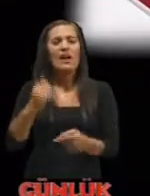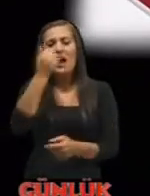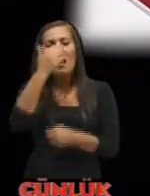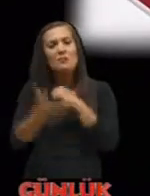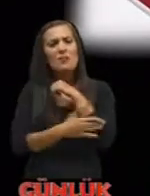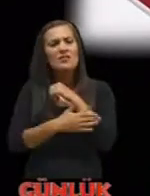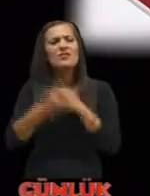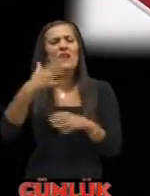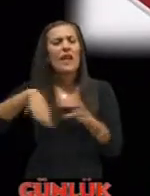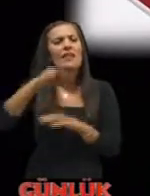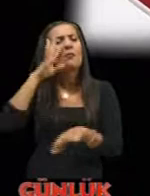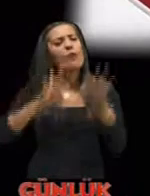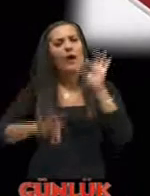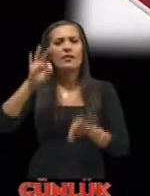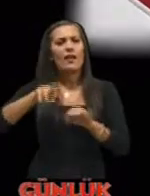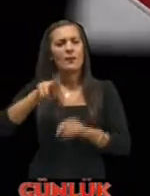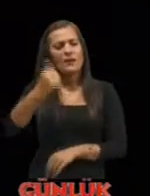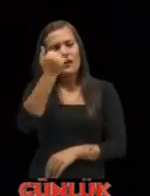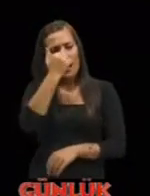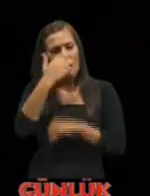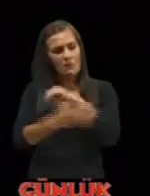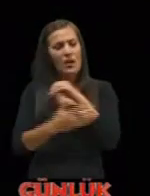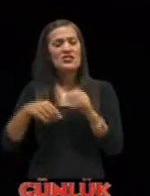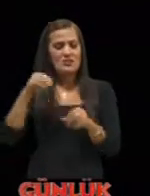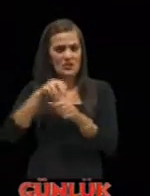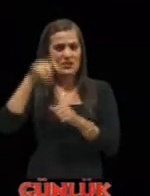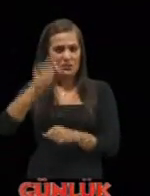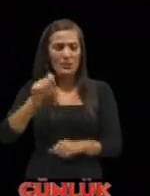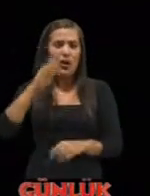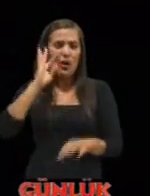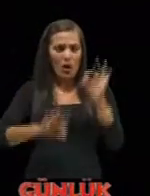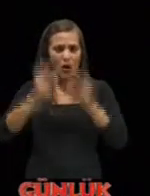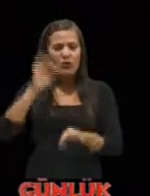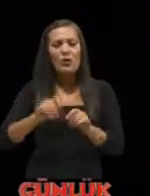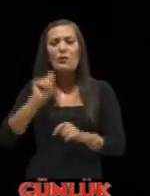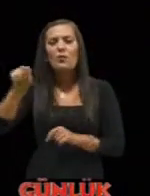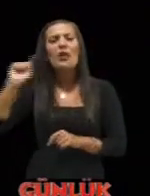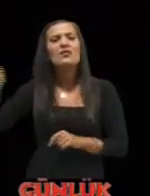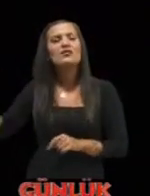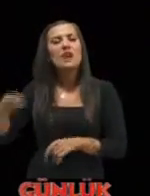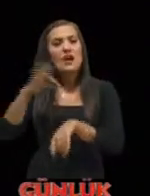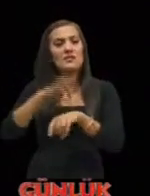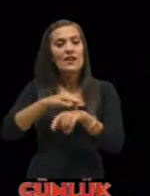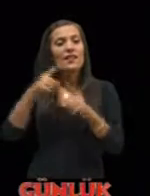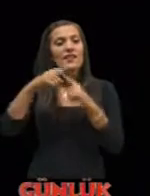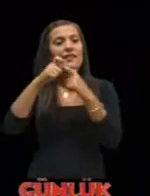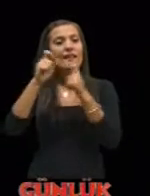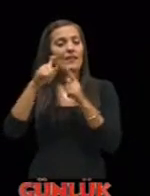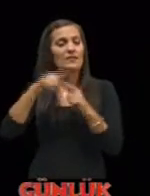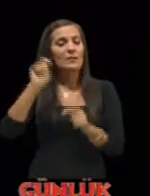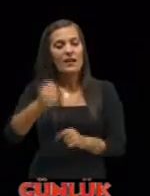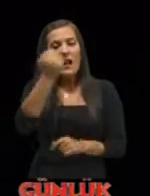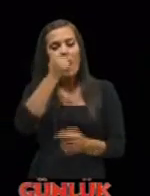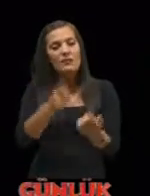aynı zamanda genel muayene gibidir yani kan bağışı sırasında yapılan kontrollerle bulaşıcı hastalıklar da test edilir kan grupları